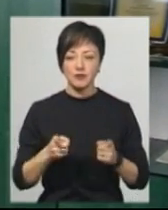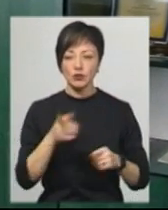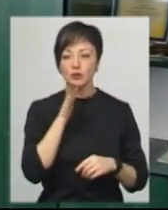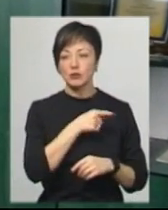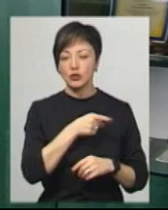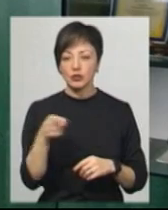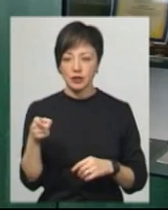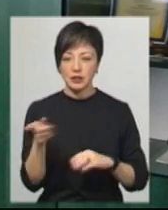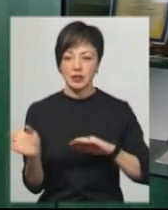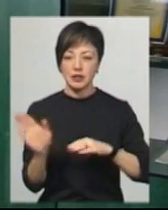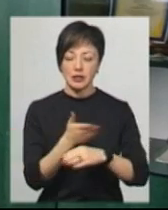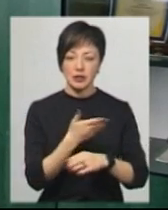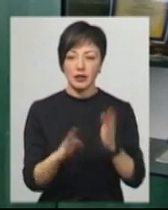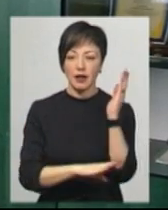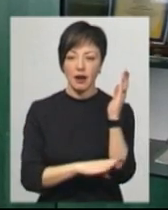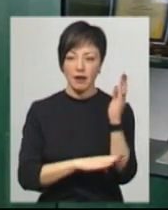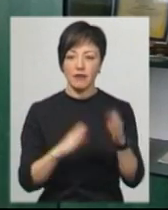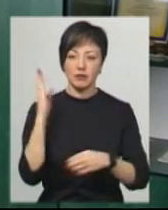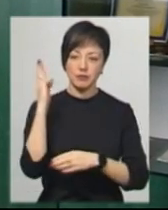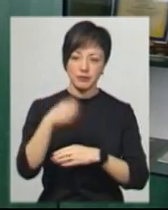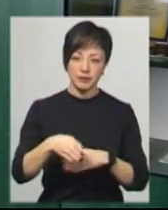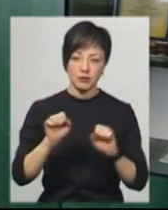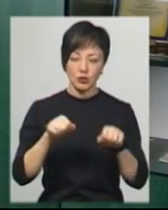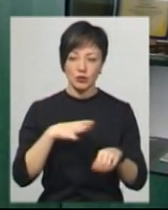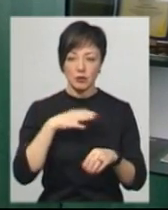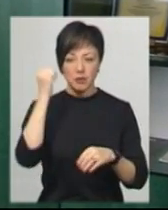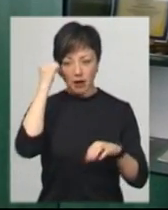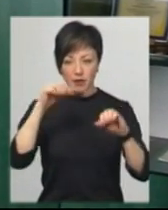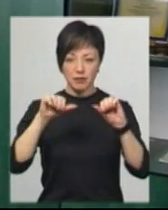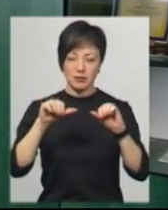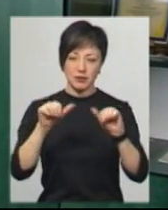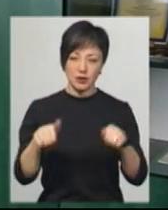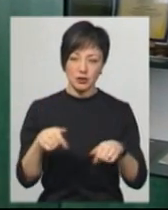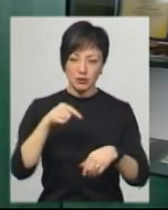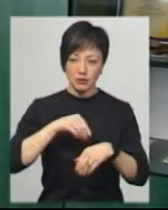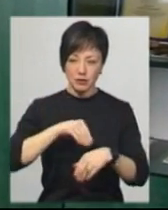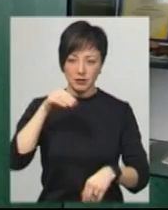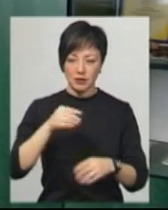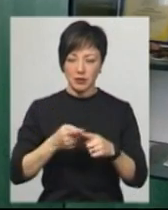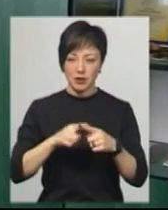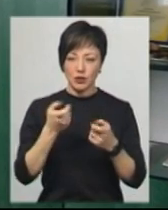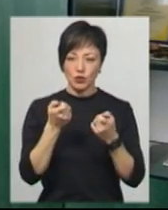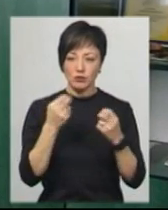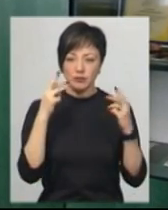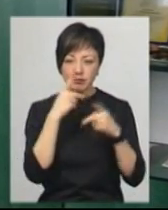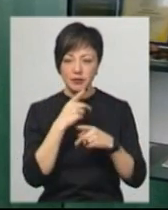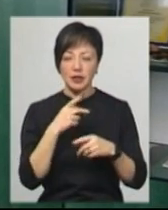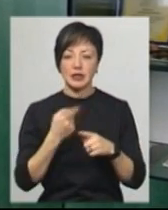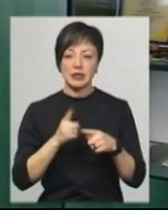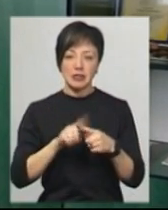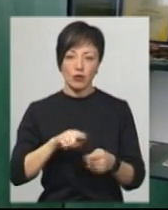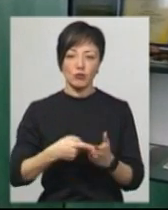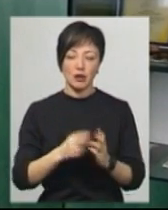під час зрізання дерев якась гляка, щось може зачепити якийсь пам'ятник, якусь могилу, якийсь хрест, це